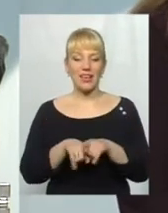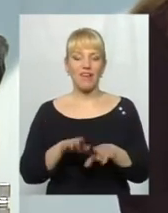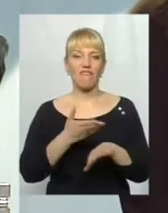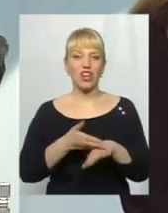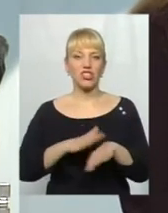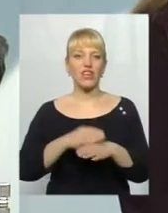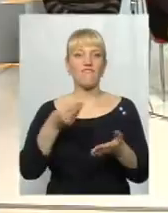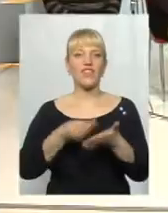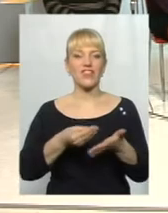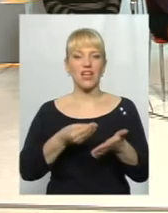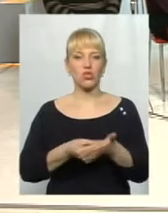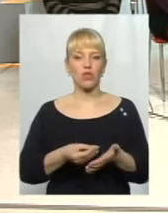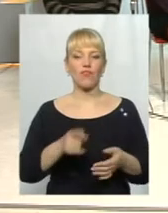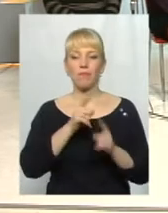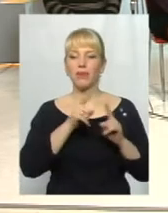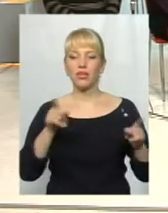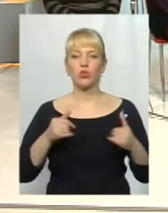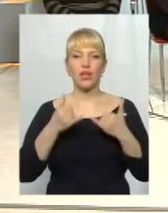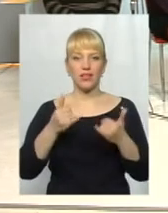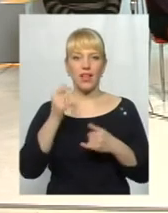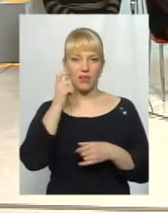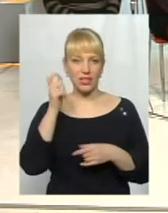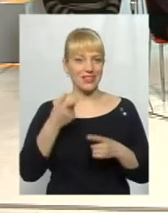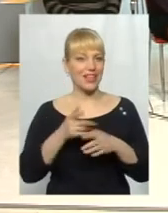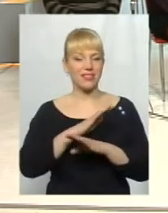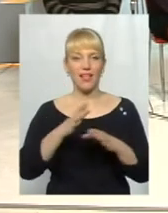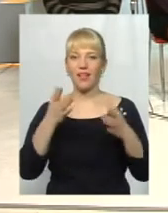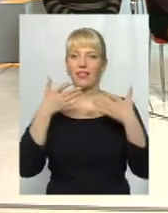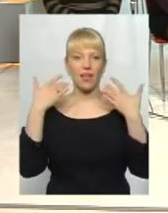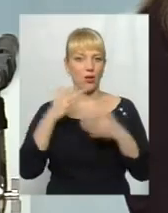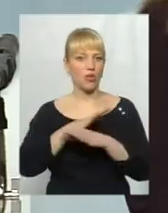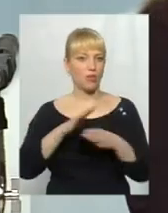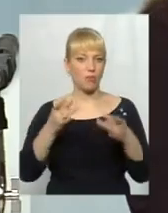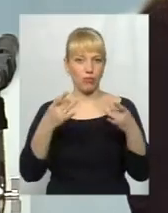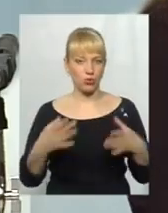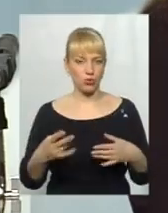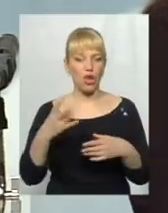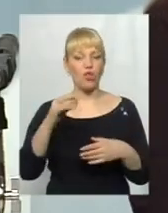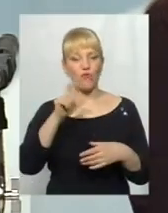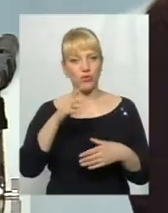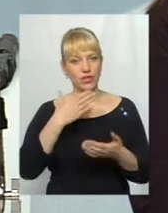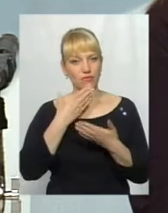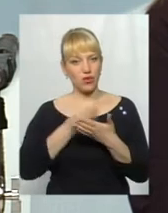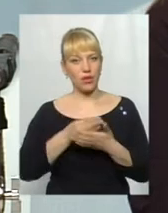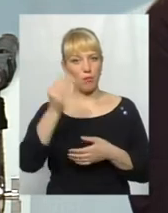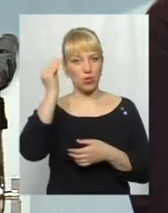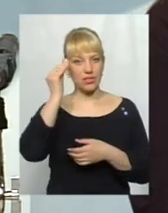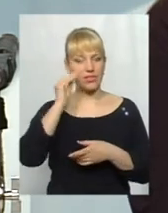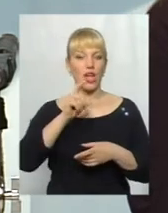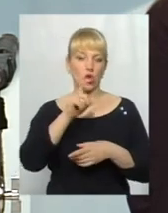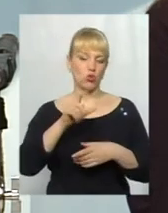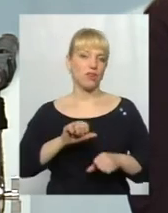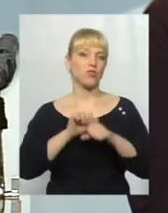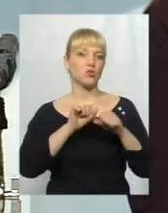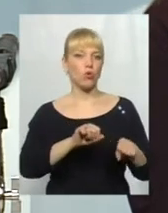період для країни не так легко і просто. Але в людей є своя позиція, люди чітко її можуть